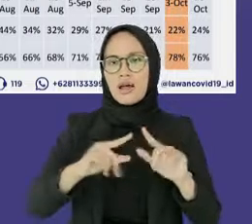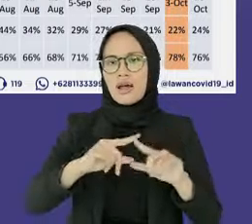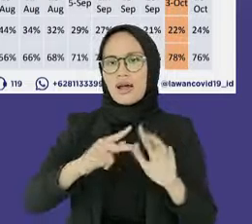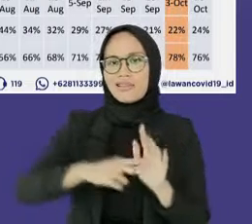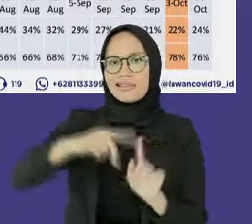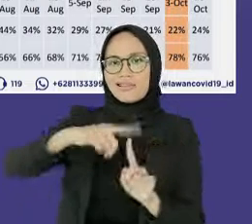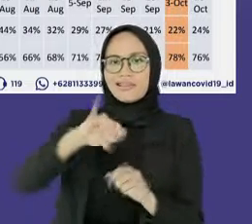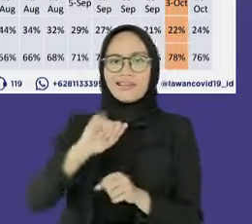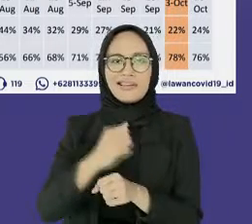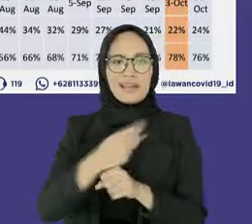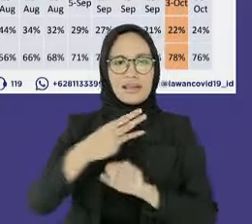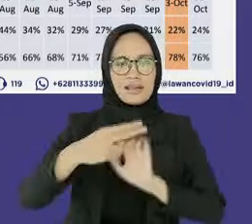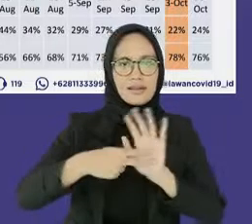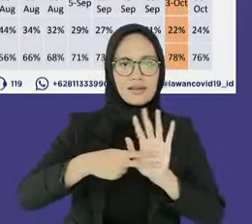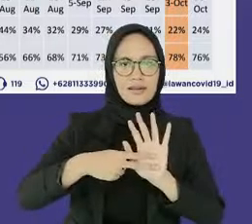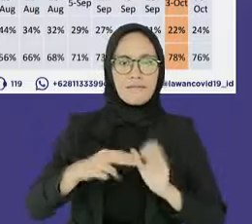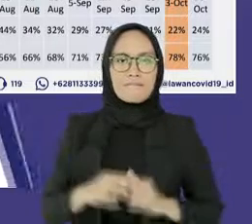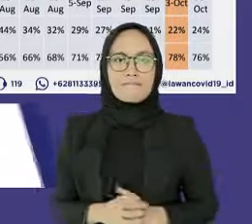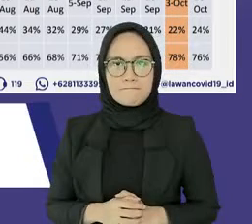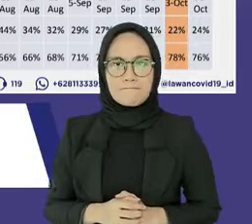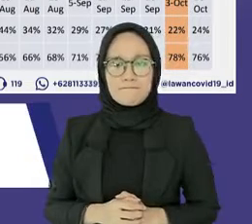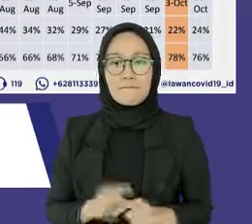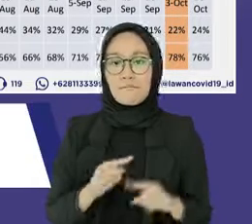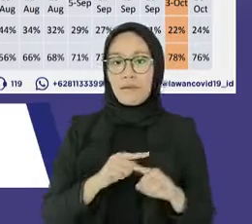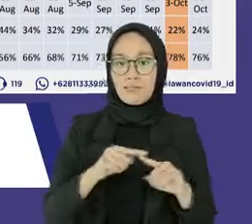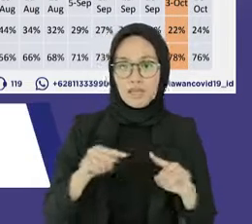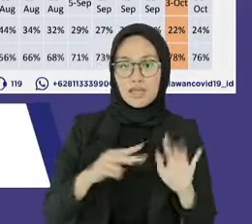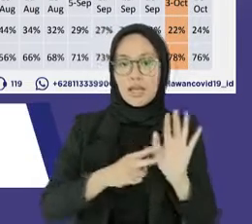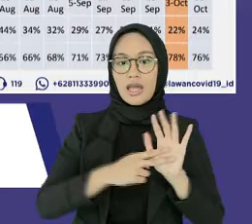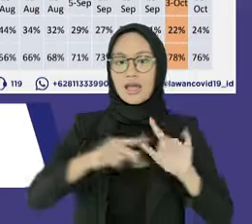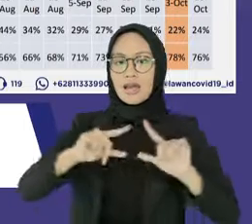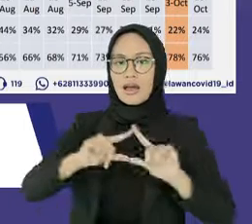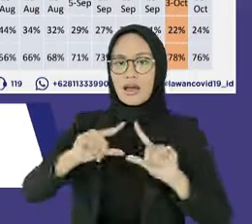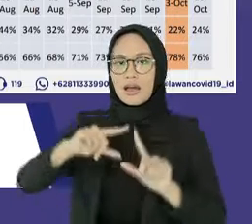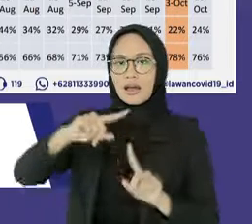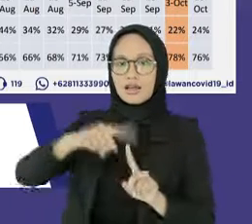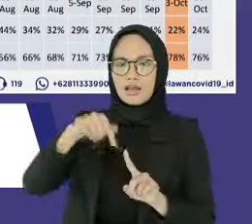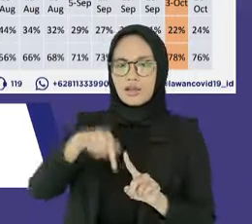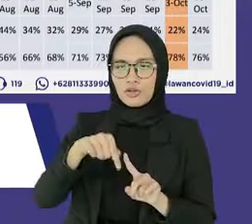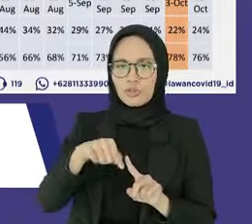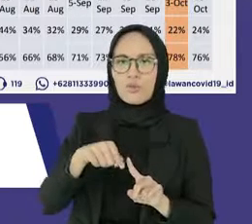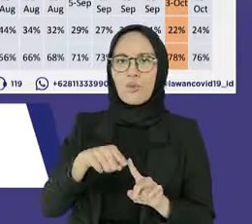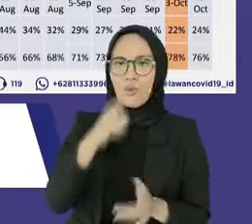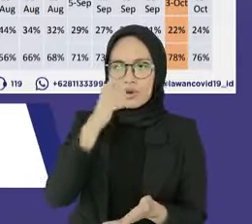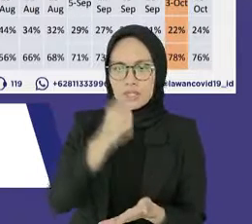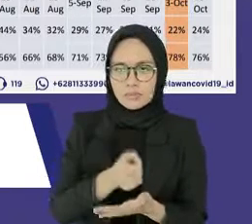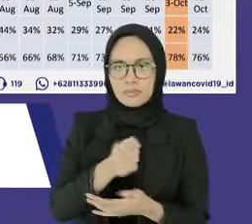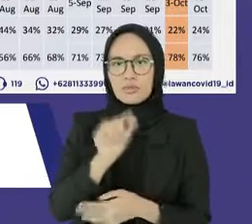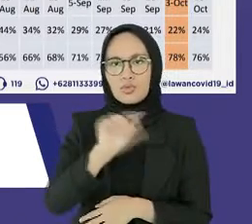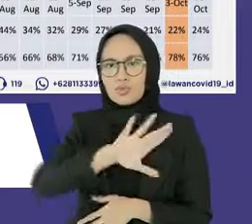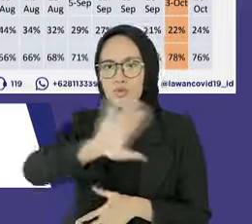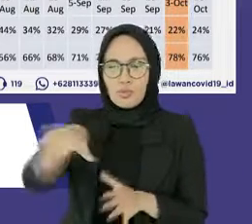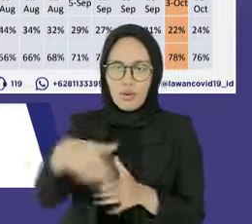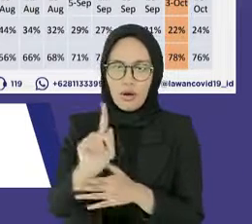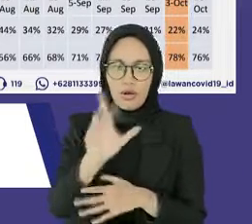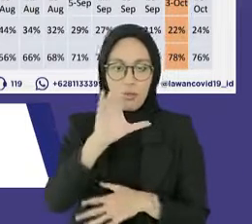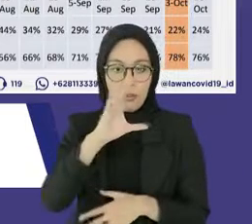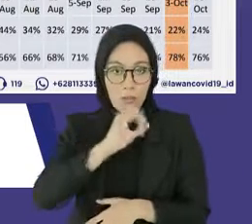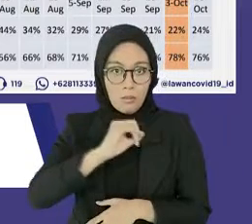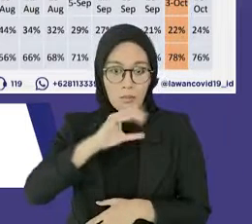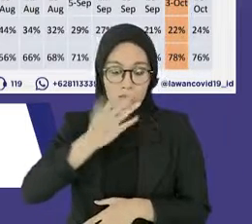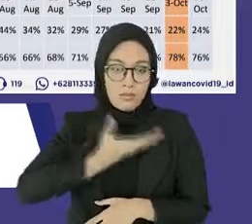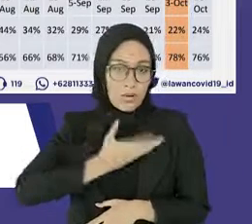merupakan standar utama, maka penegakan diagnosis dari tes antigen untuk pasien maupun kontak erat